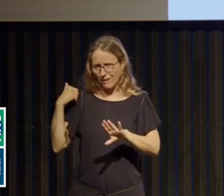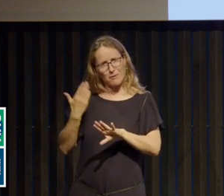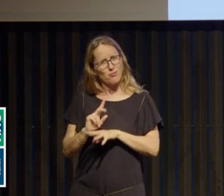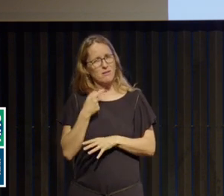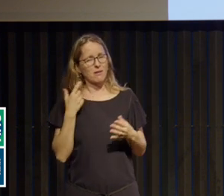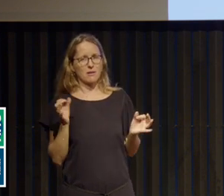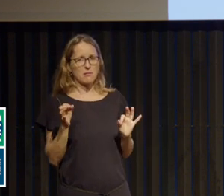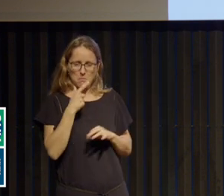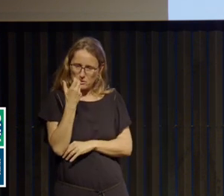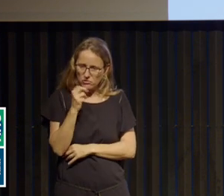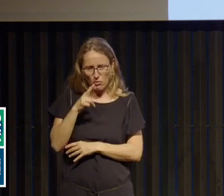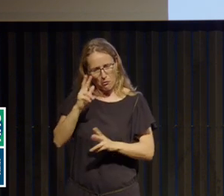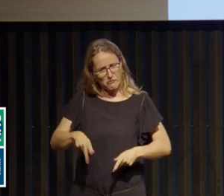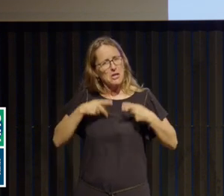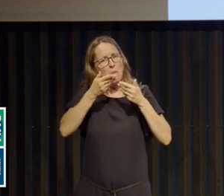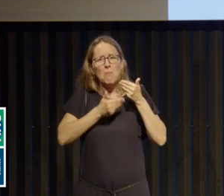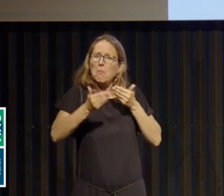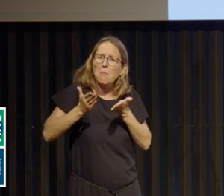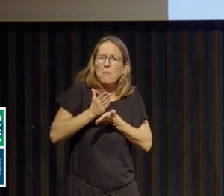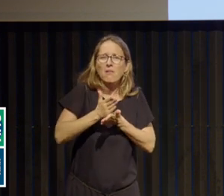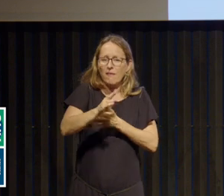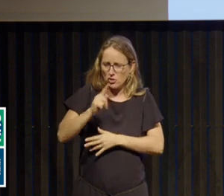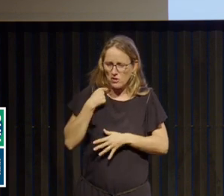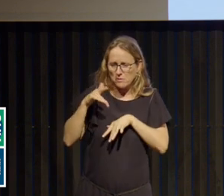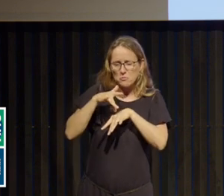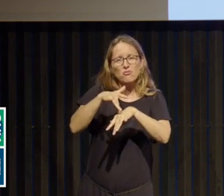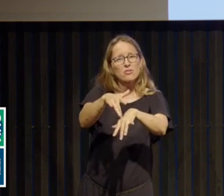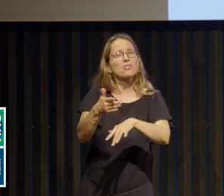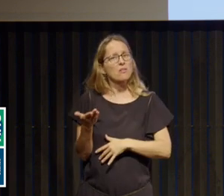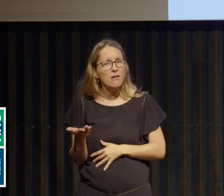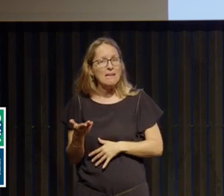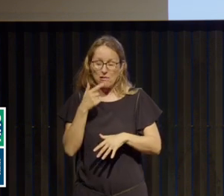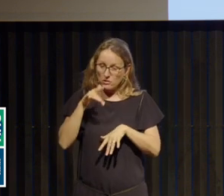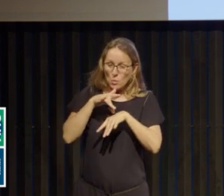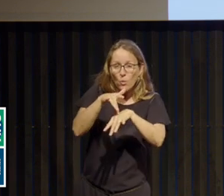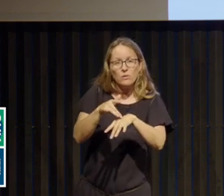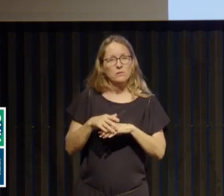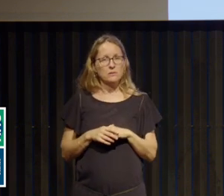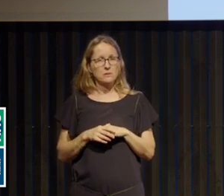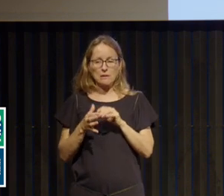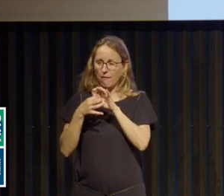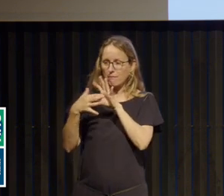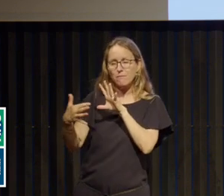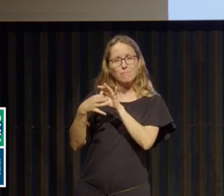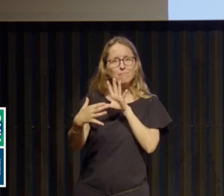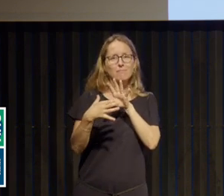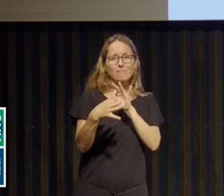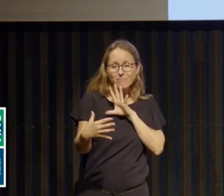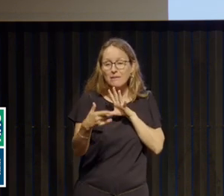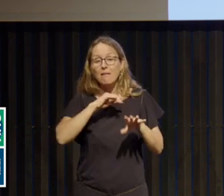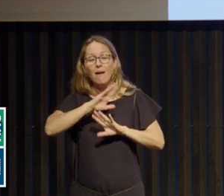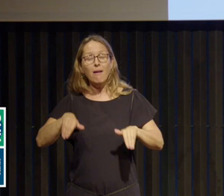y aura invariablement des échecs dans la vie. Et puis que la vie, de toute façon, va être émaillée de pertes. Et puis que la vie, elle se conclut par la mort.